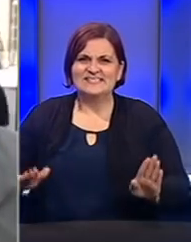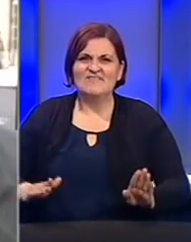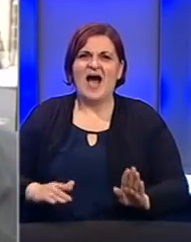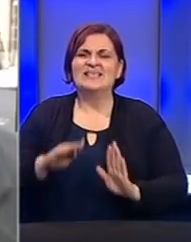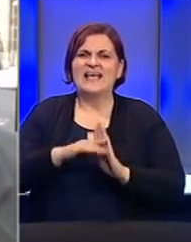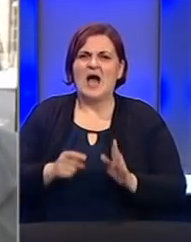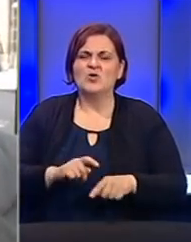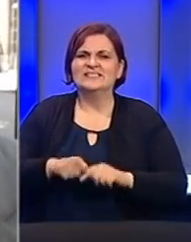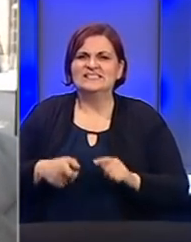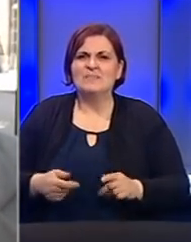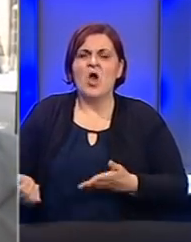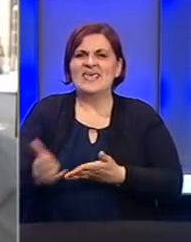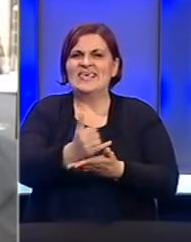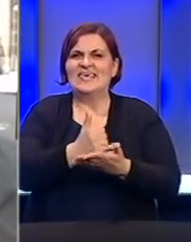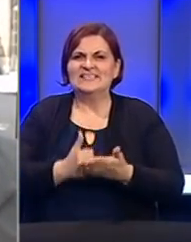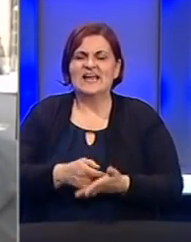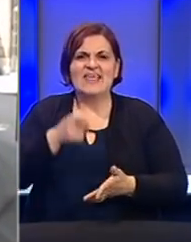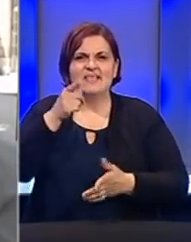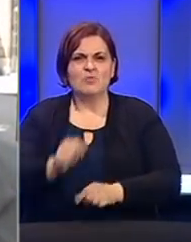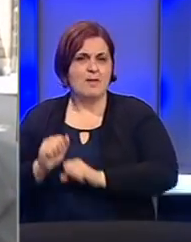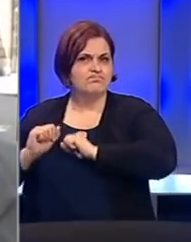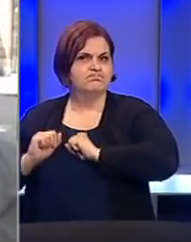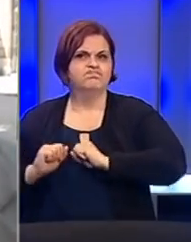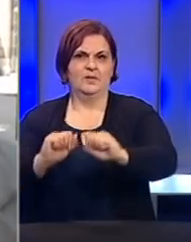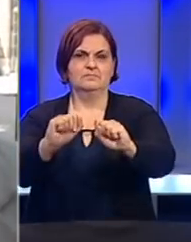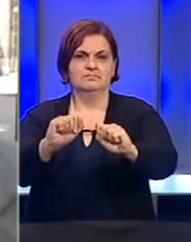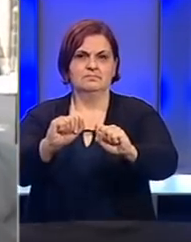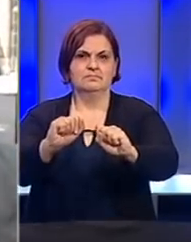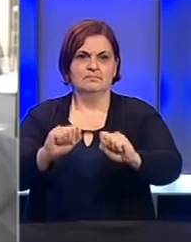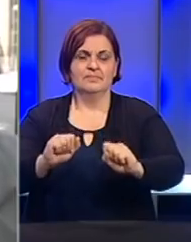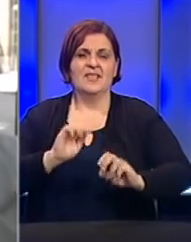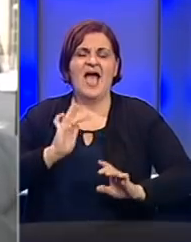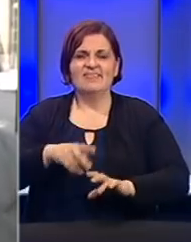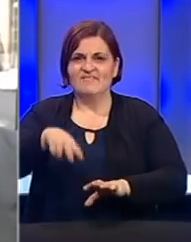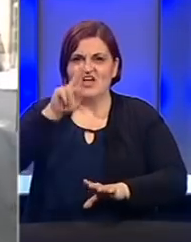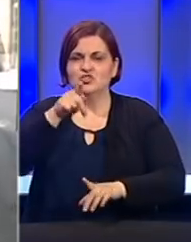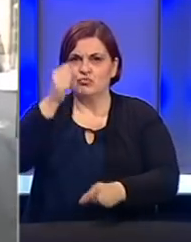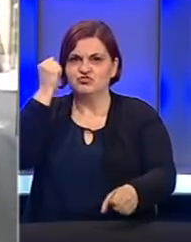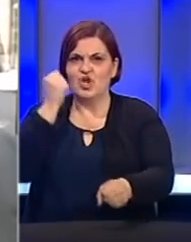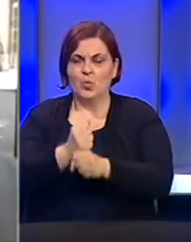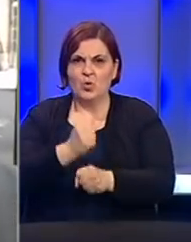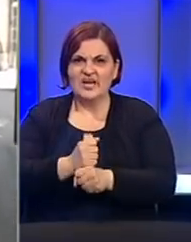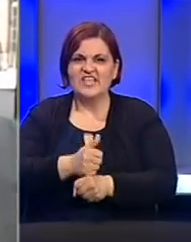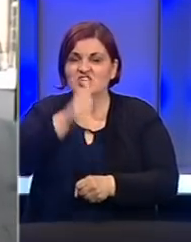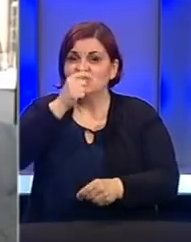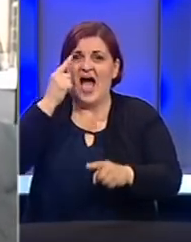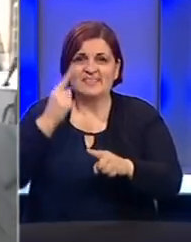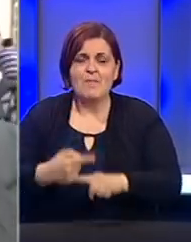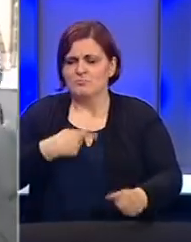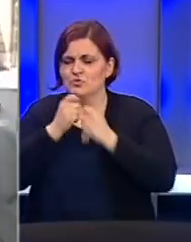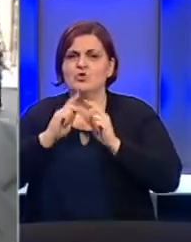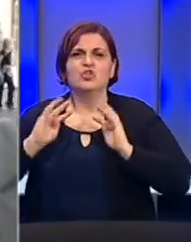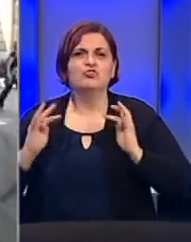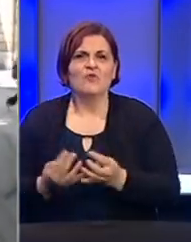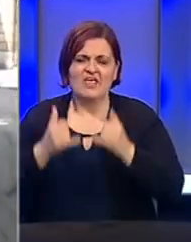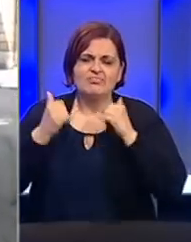sredstva iskoristimo da se tome suprotstavimo. Antifašistič će to učinti. Šta konkretno dogovorit ćemo